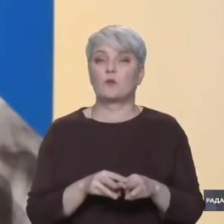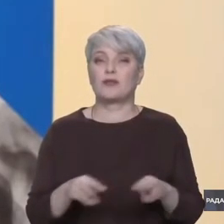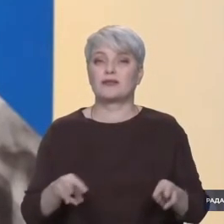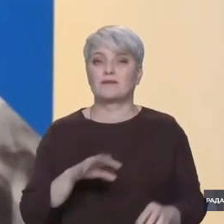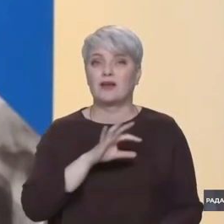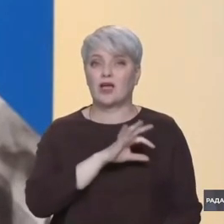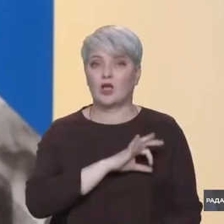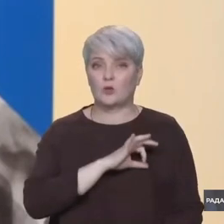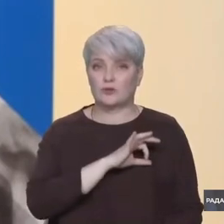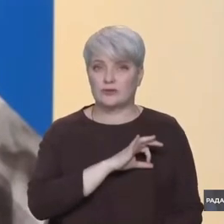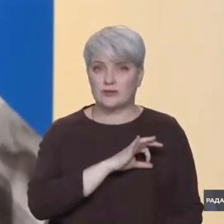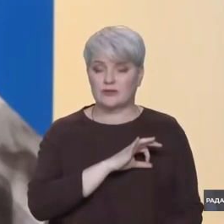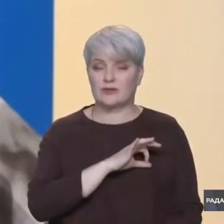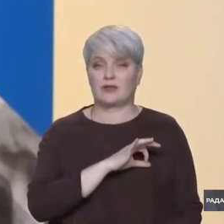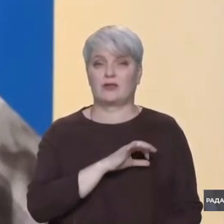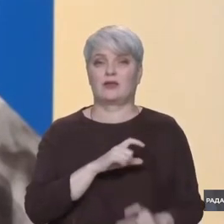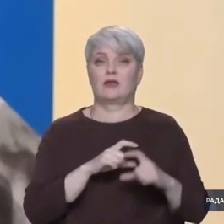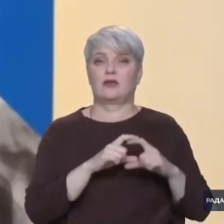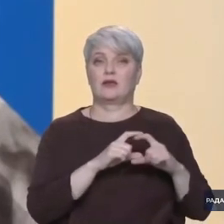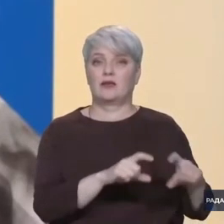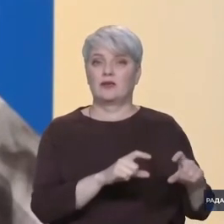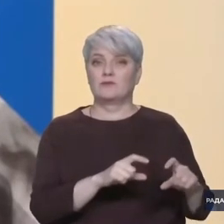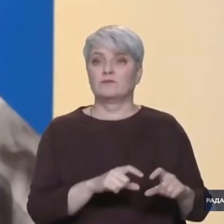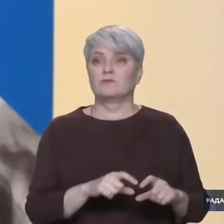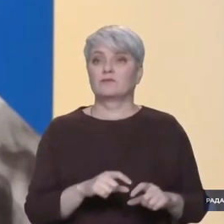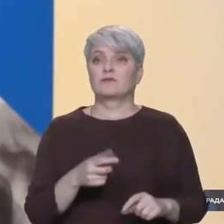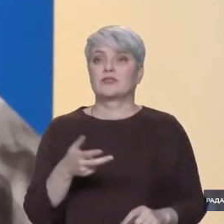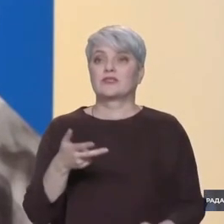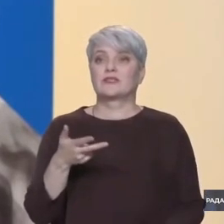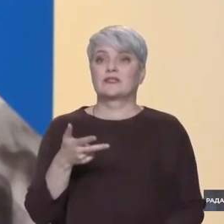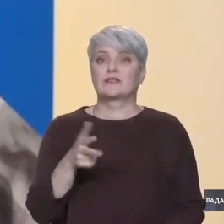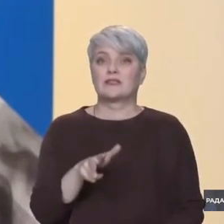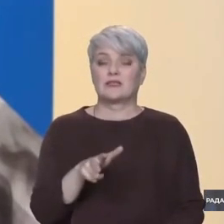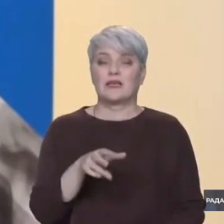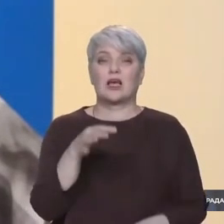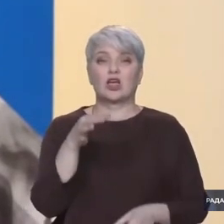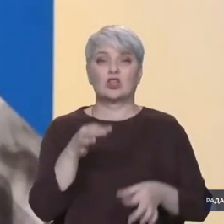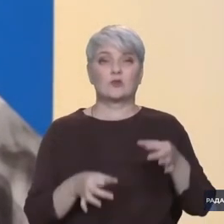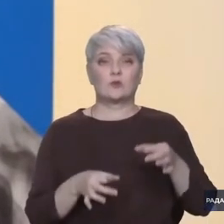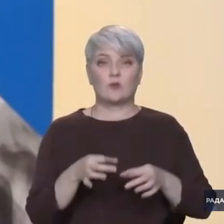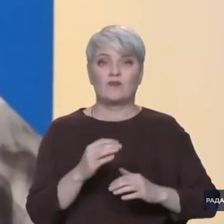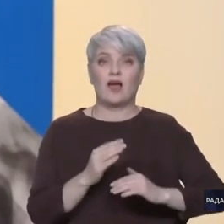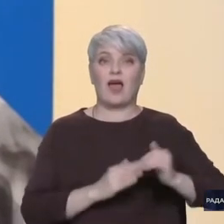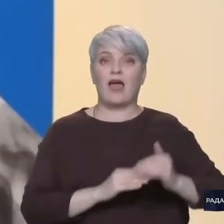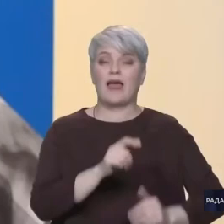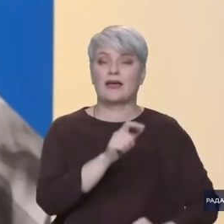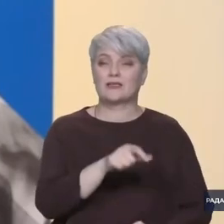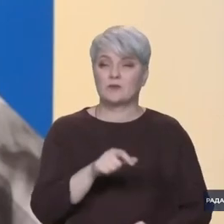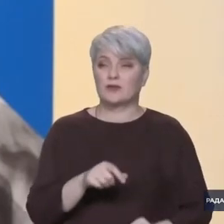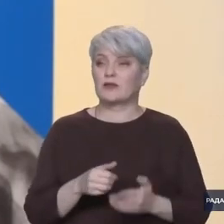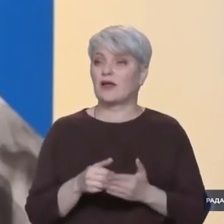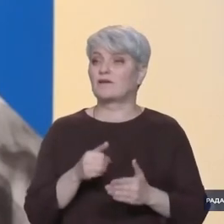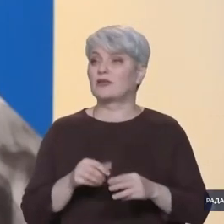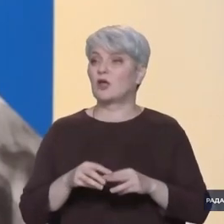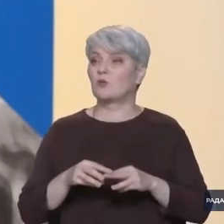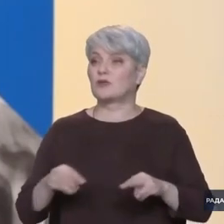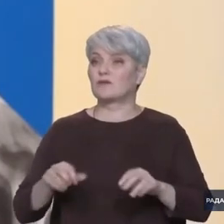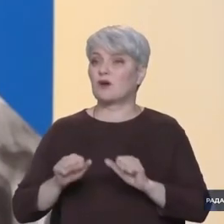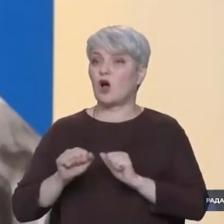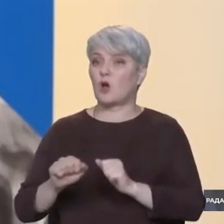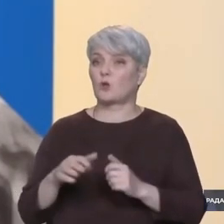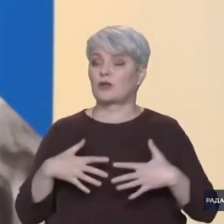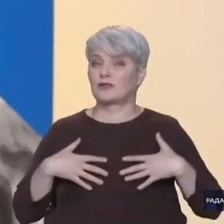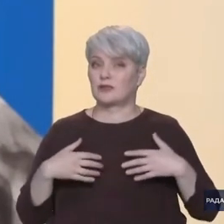від установ Міністерства юстиції, це три судові експерти. І від Міністерства охорони здоров'я